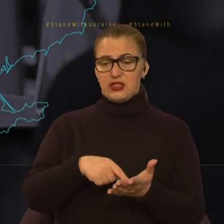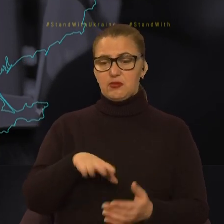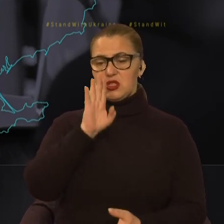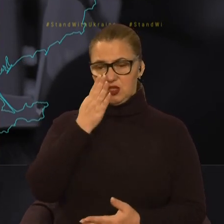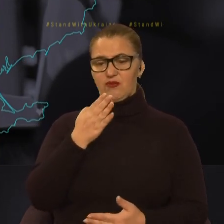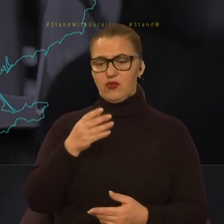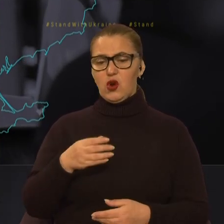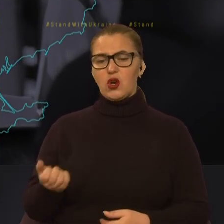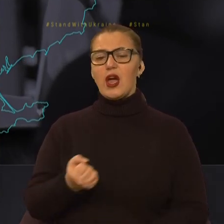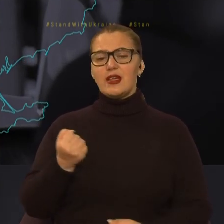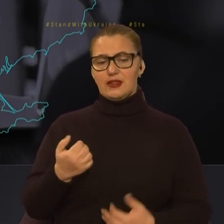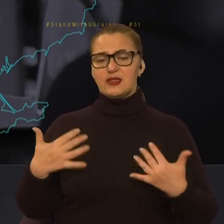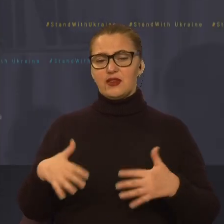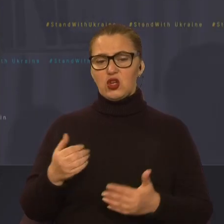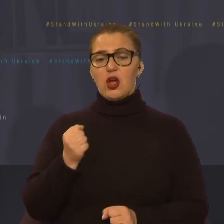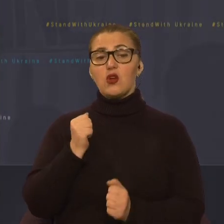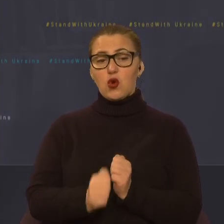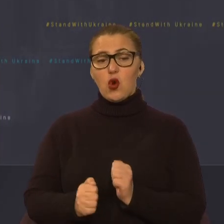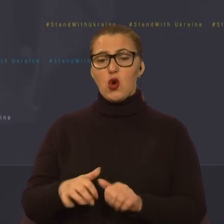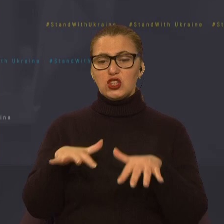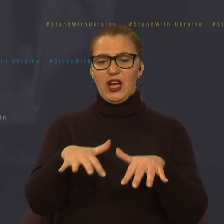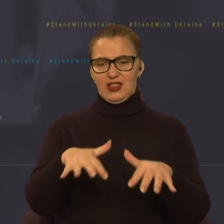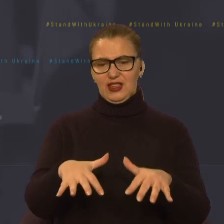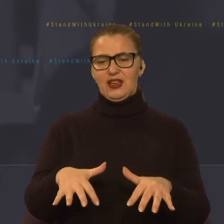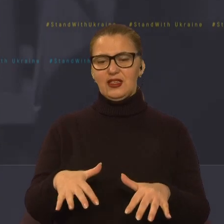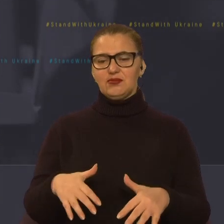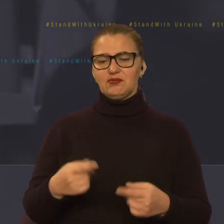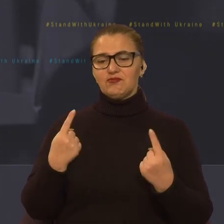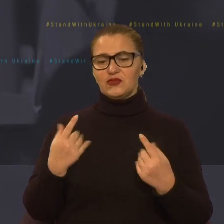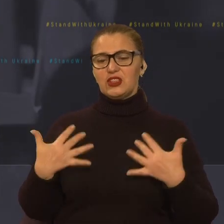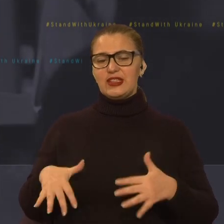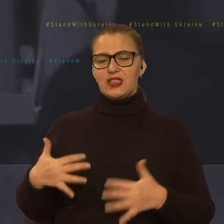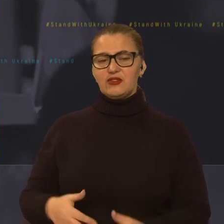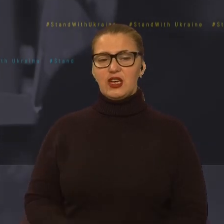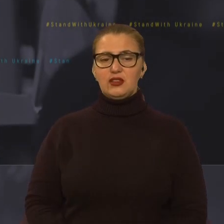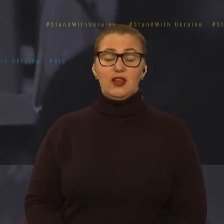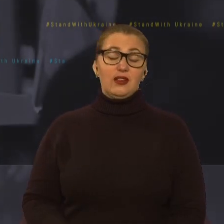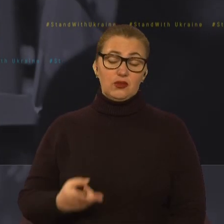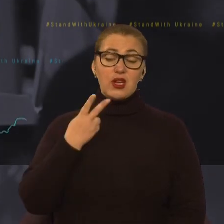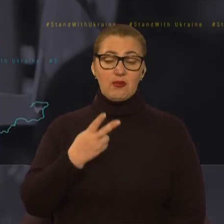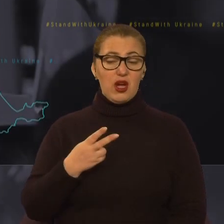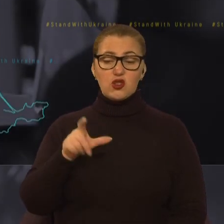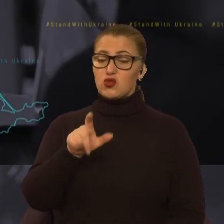Кожна атака їм дуже-дуже дорого коштує людських ресурсів. Але, як ми вони не рахують.